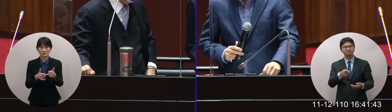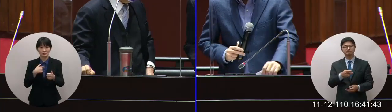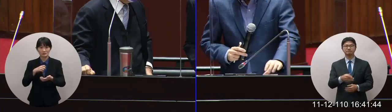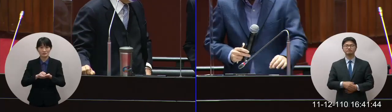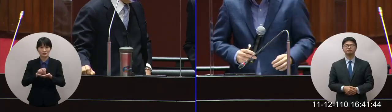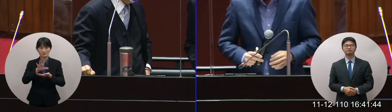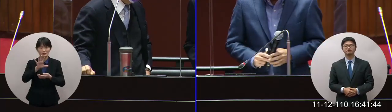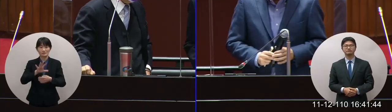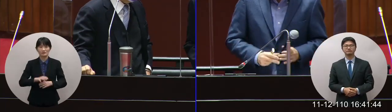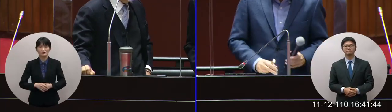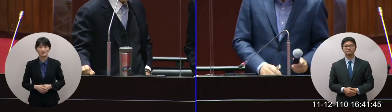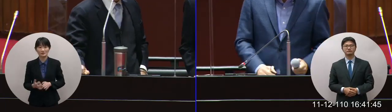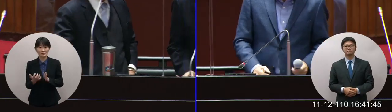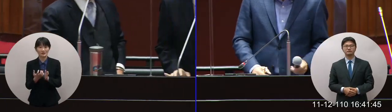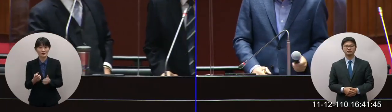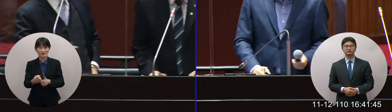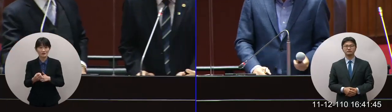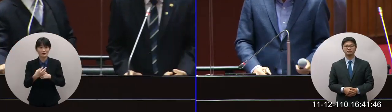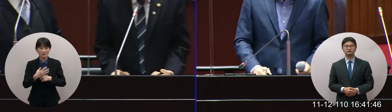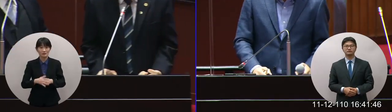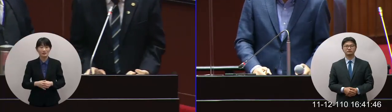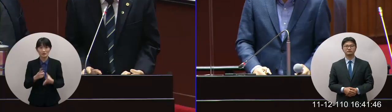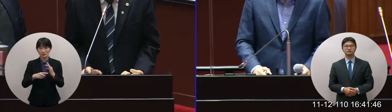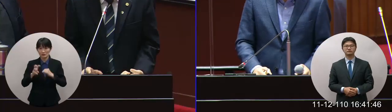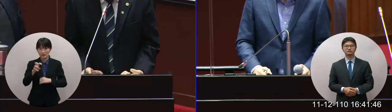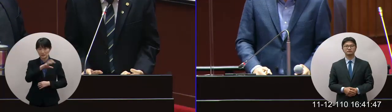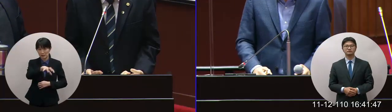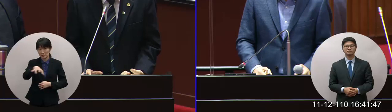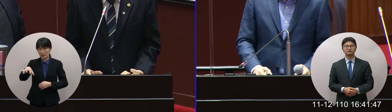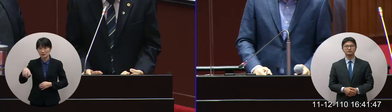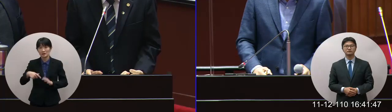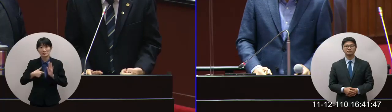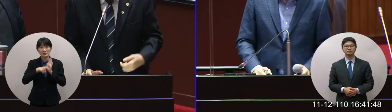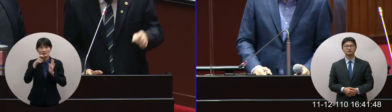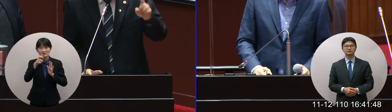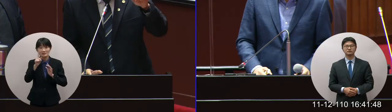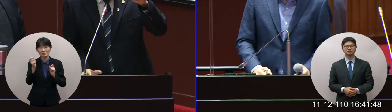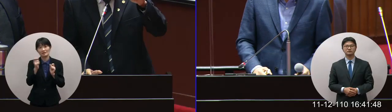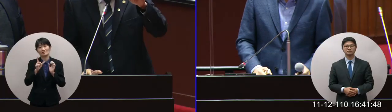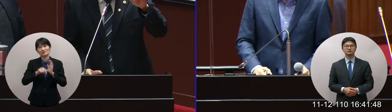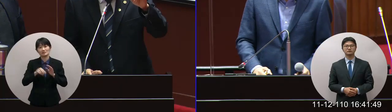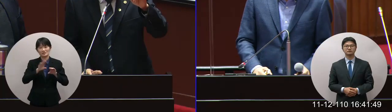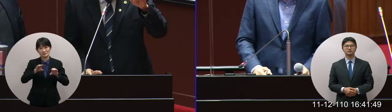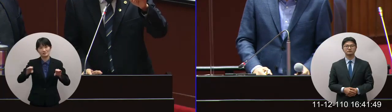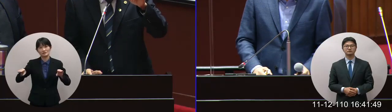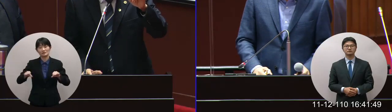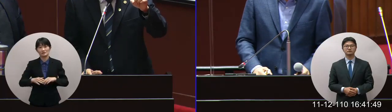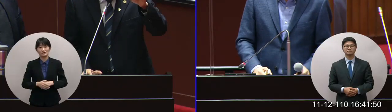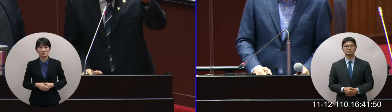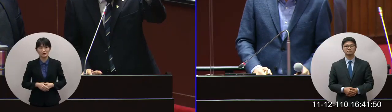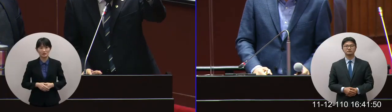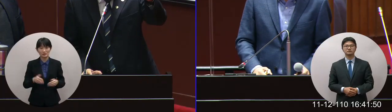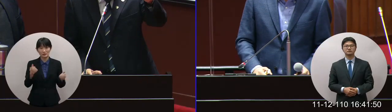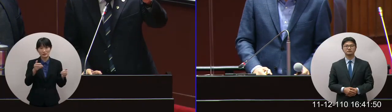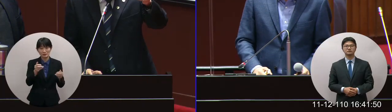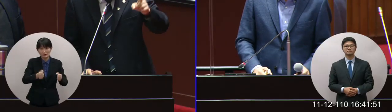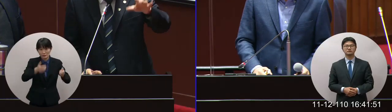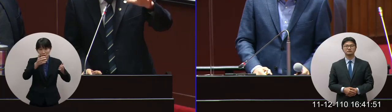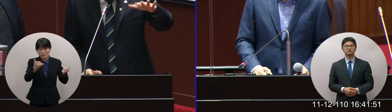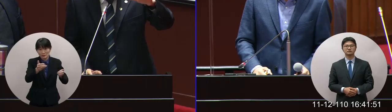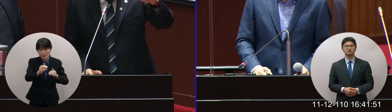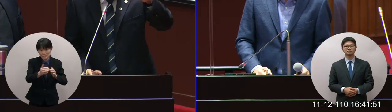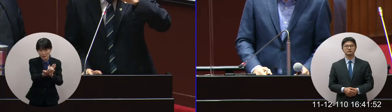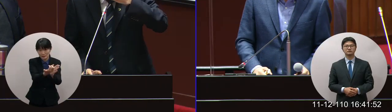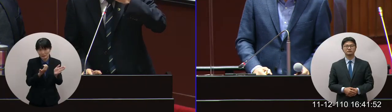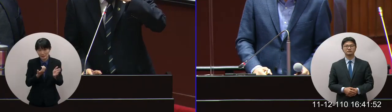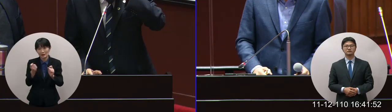告的確你們剛剛提到三十幾塊基地這個叫臨時停車場就是建地還沒有開發前做臨時